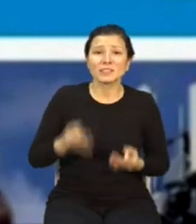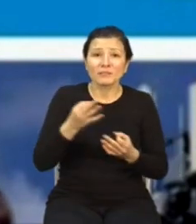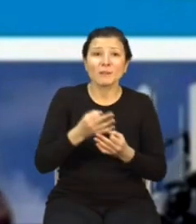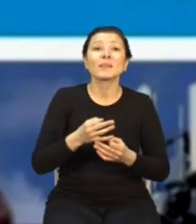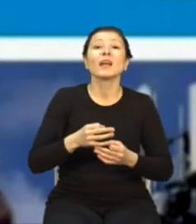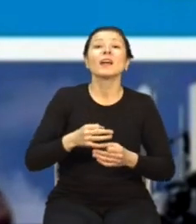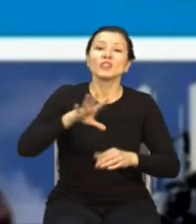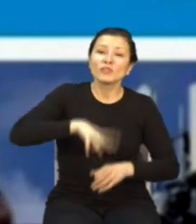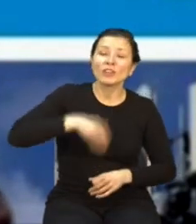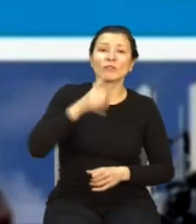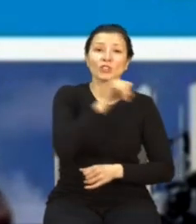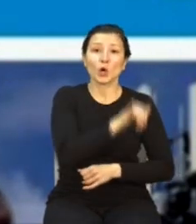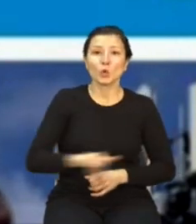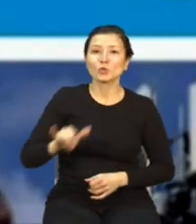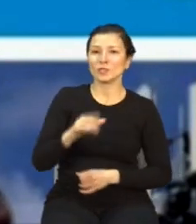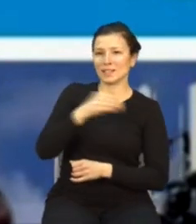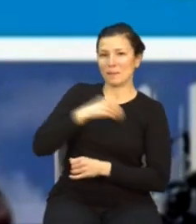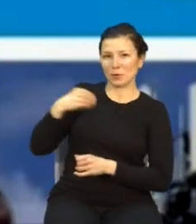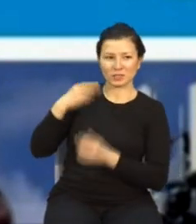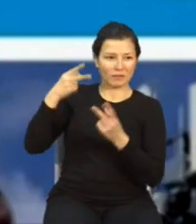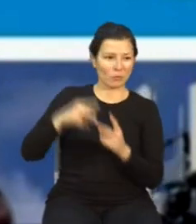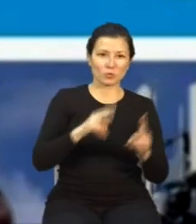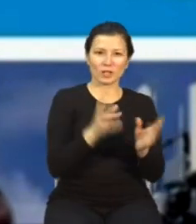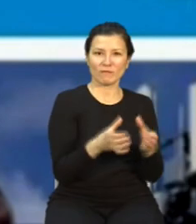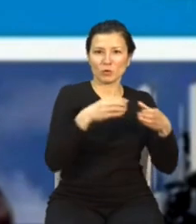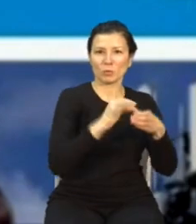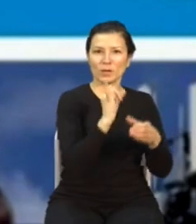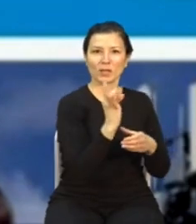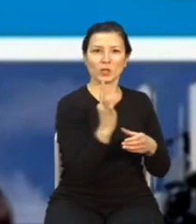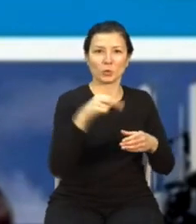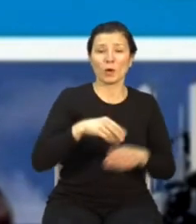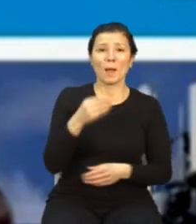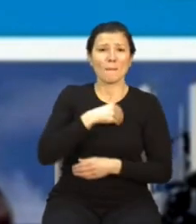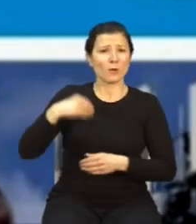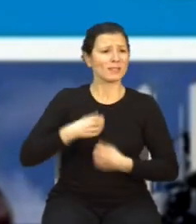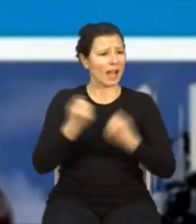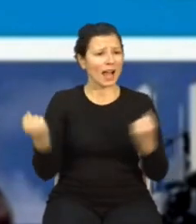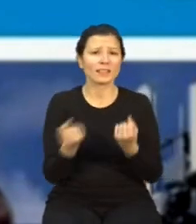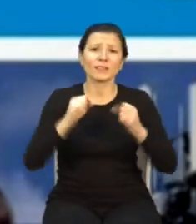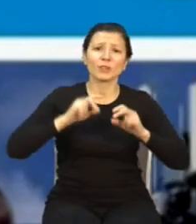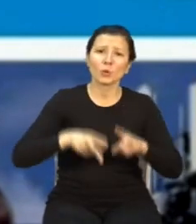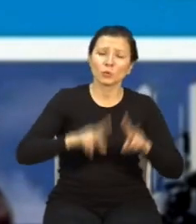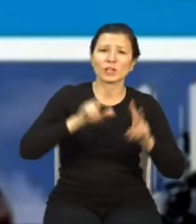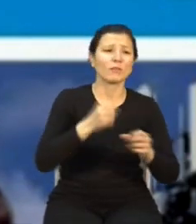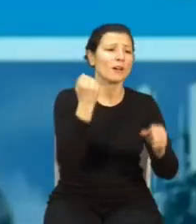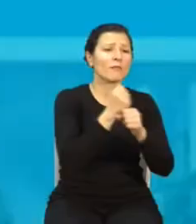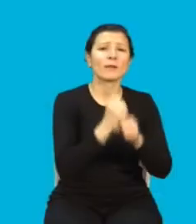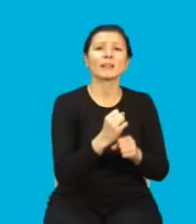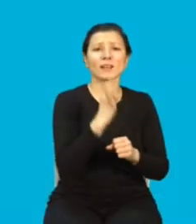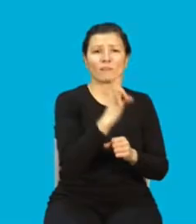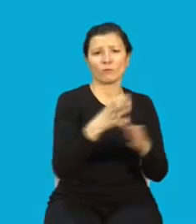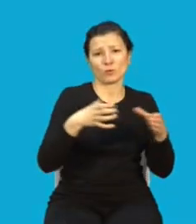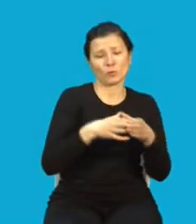w ITU. Polska bardzo aktywnie uczestniczy w pracach ITU. Dziękuję Państwu za uwagę.